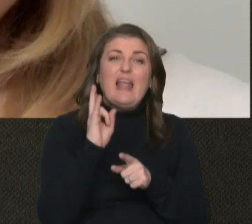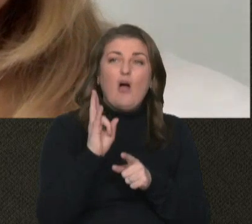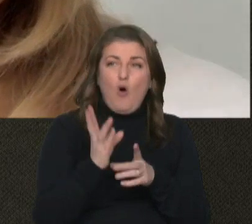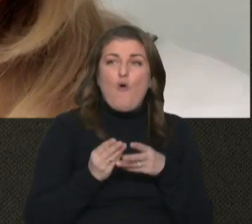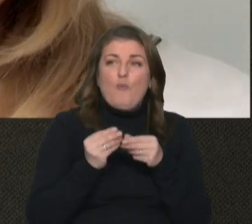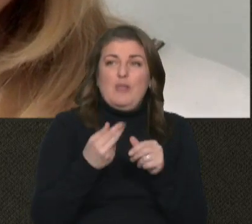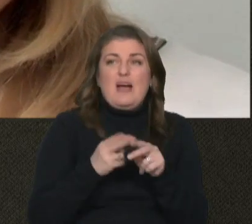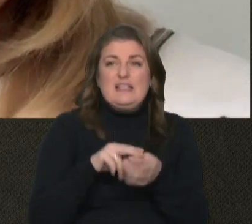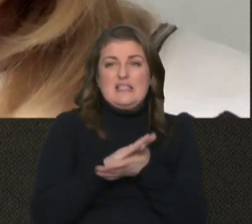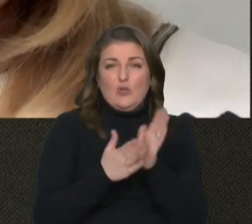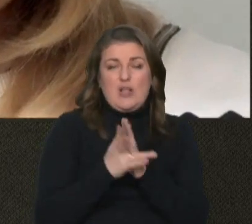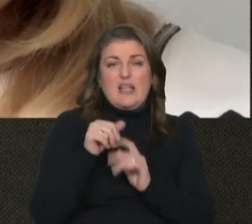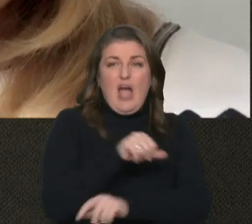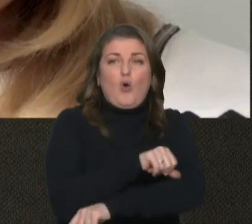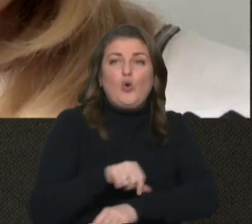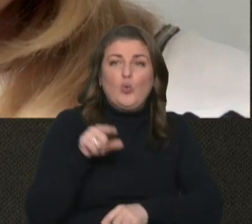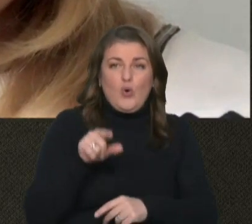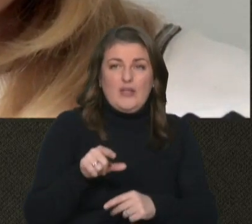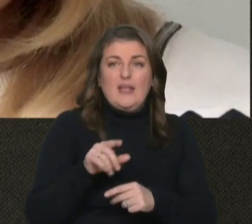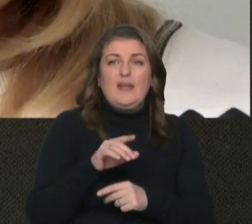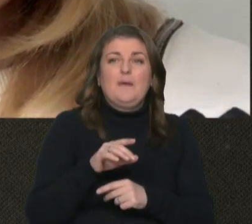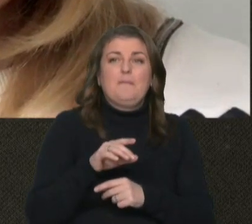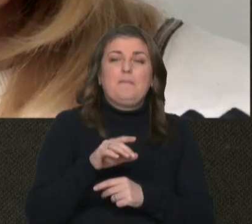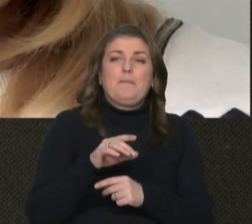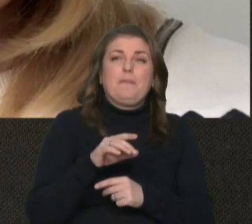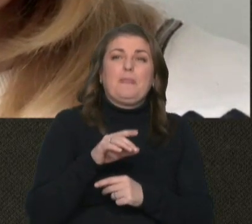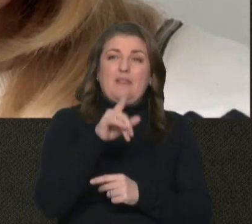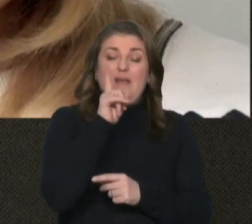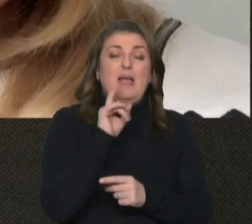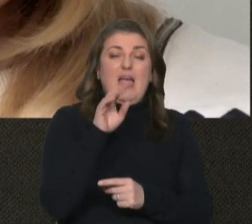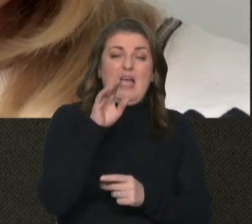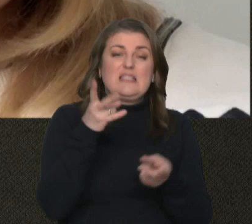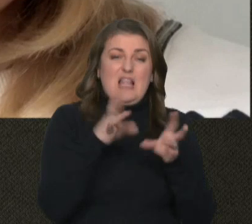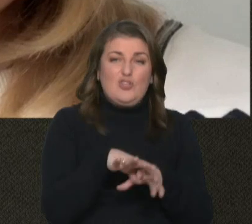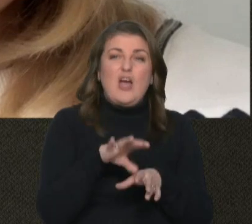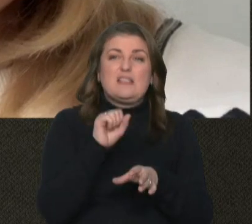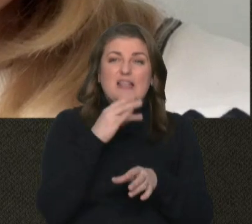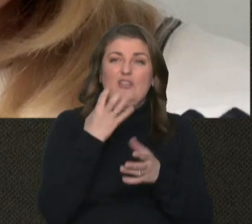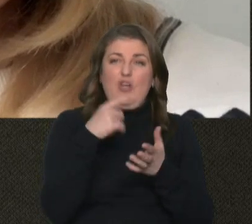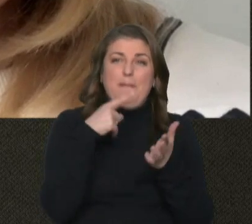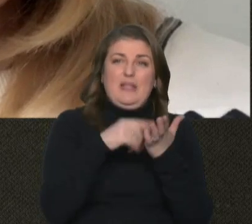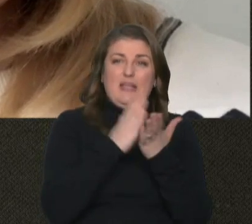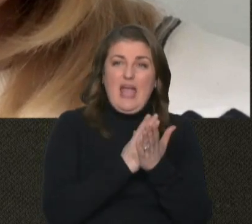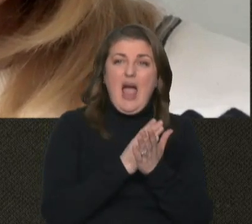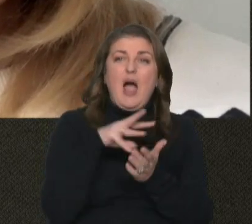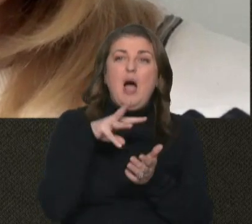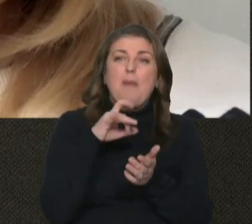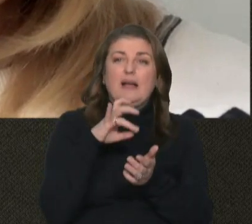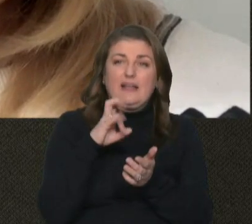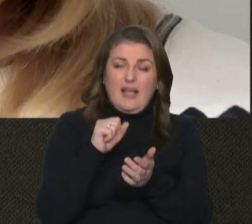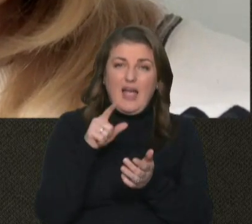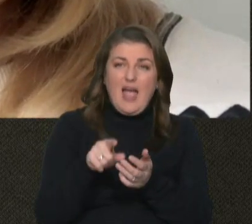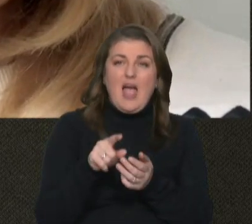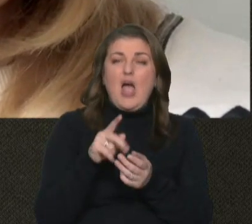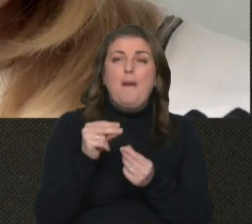впливає ця ситуація на кордоні. Пане Андрій, ви теж залишайтеся, нікуди не йдіть, є ще питання. Марина Здебська,